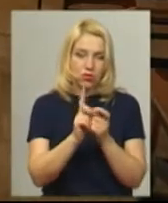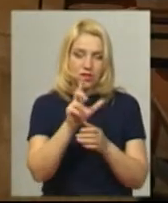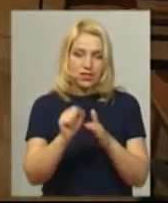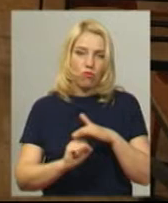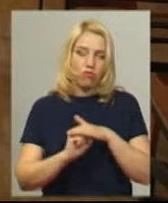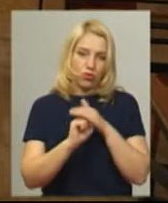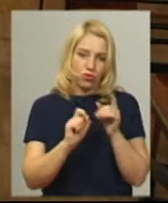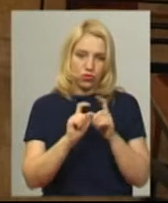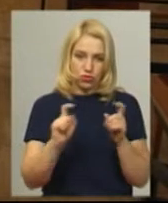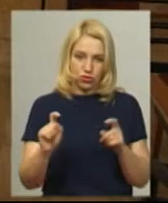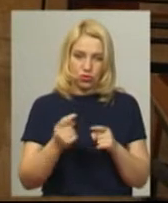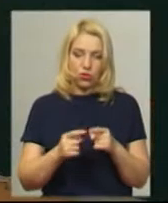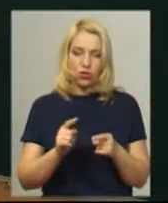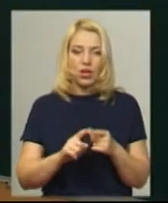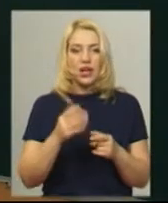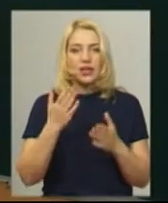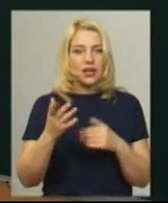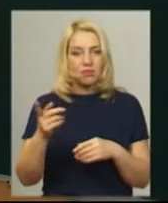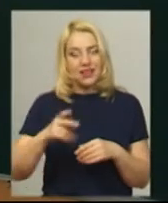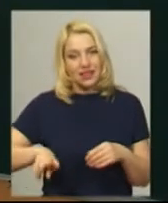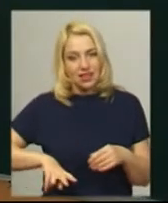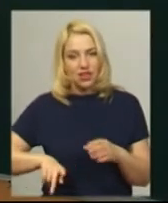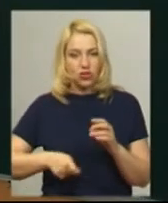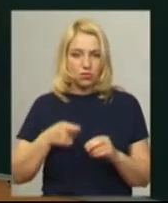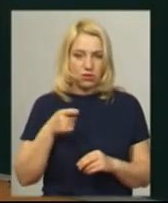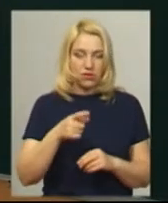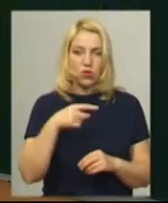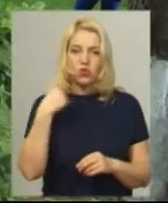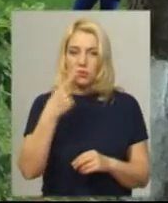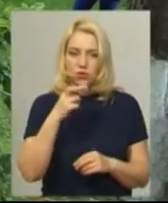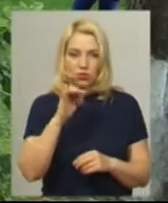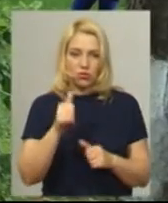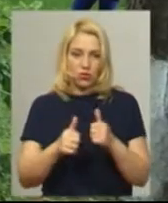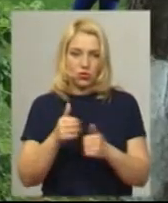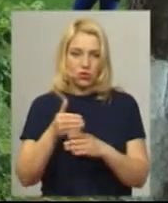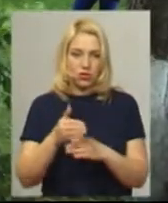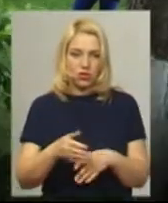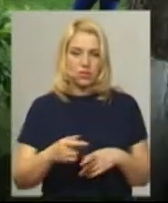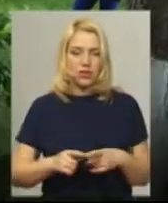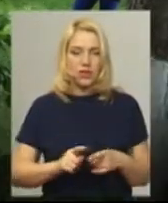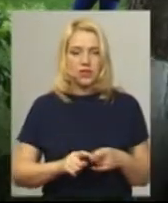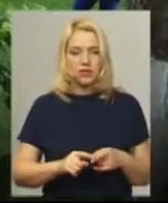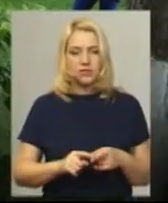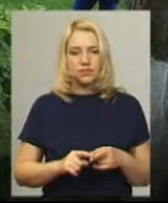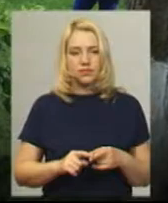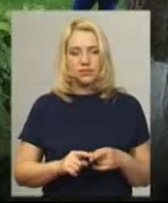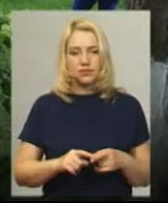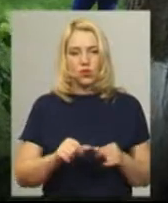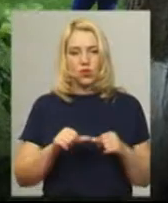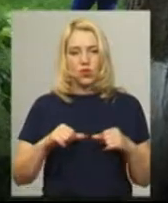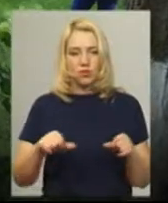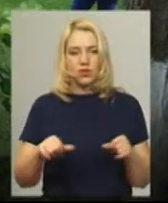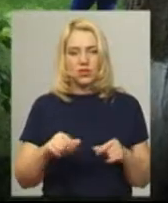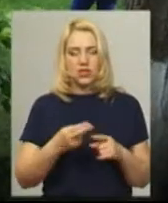ініціював перевірку комісію Держпродспоживслужби умов в навчальному закладі тербухівців. Перед них школи Требуховецької комісії до